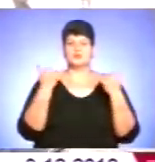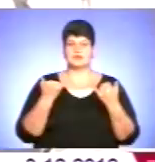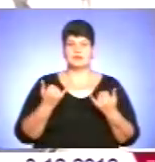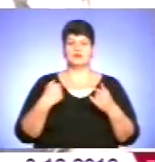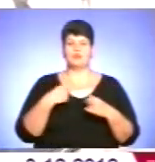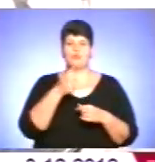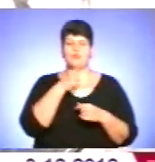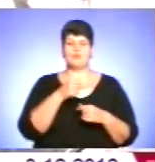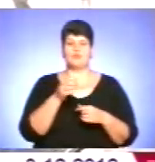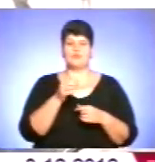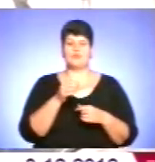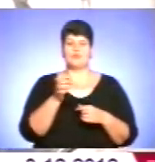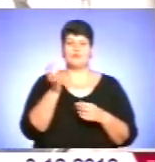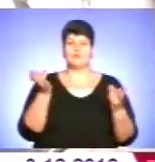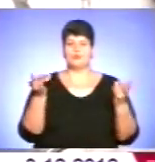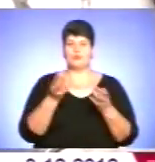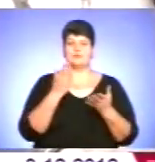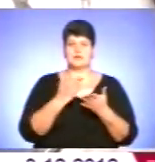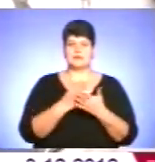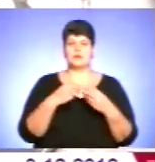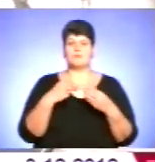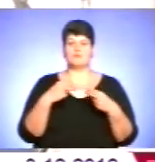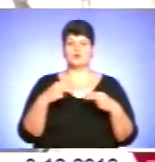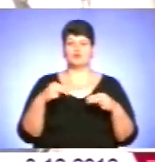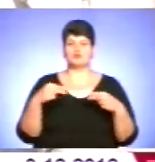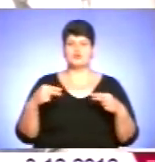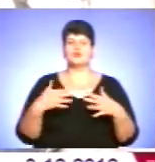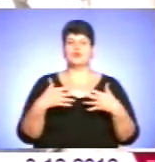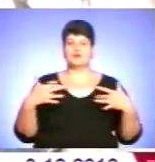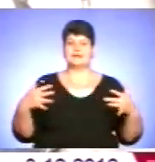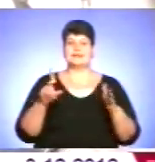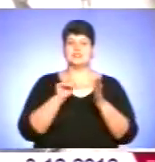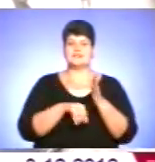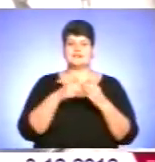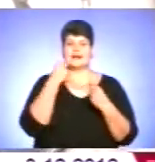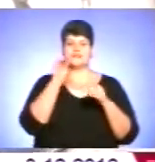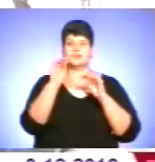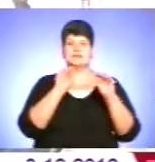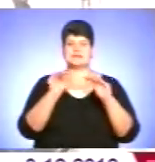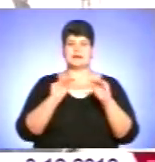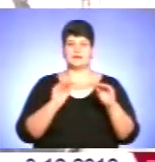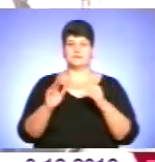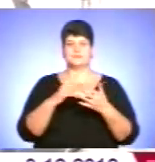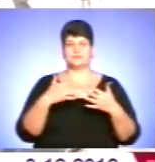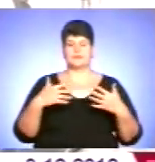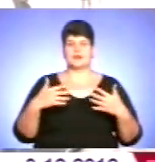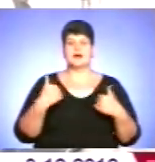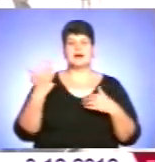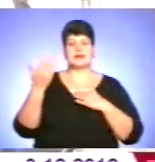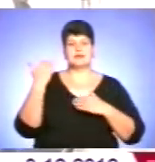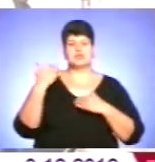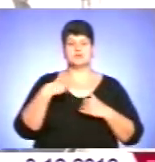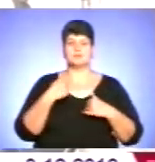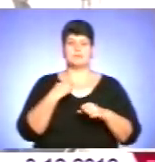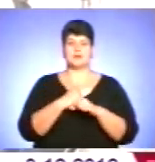попит йде на продукцію сьогодні дешевшу, з кращим дизайном і так далі. Раніше ми працювали